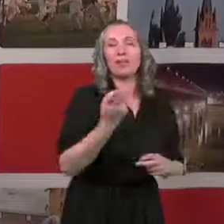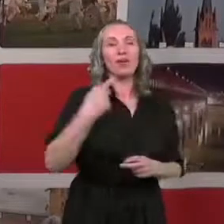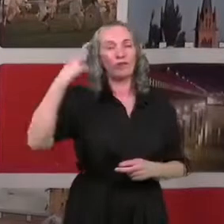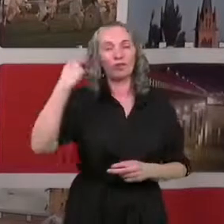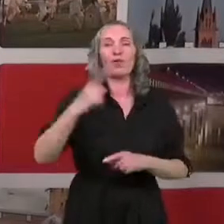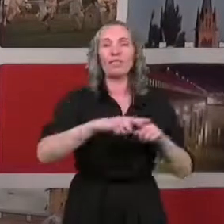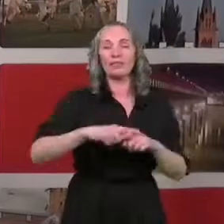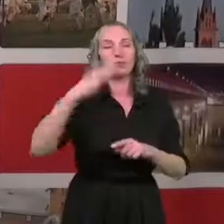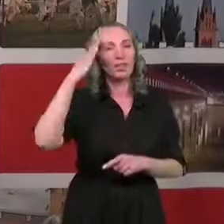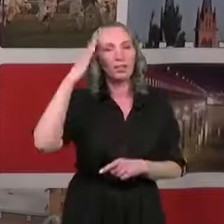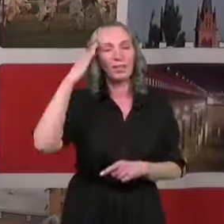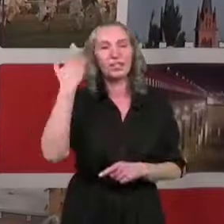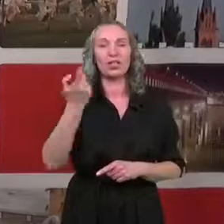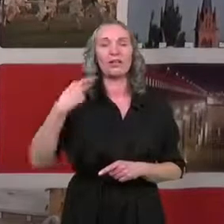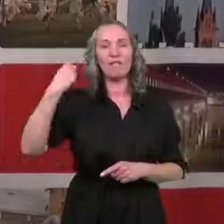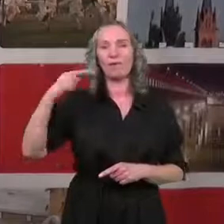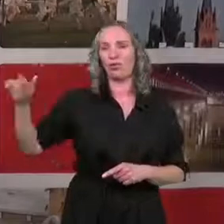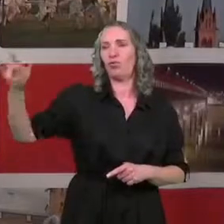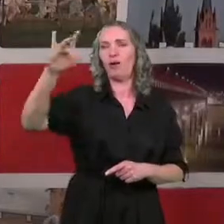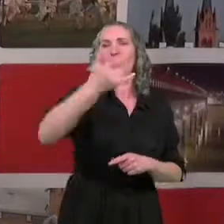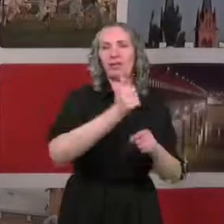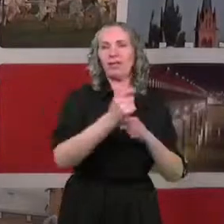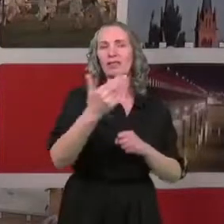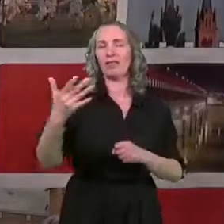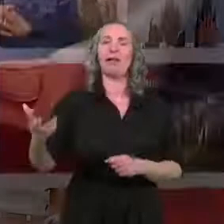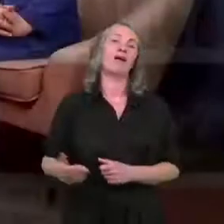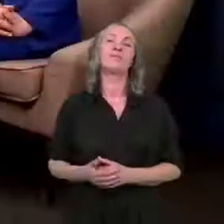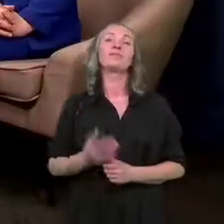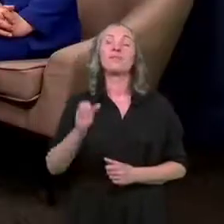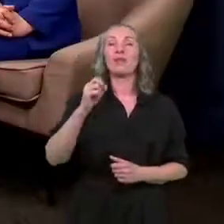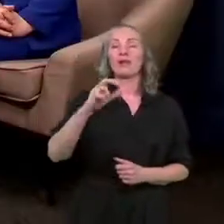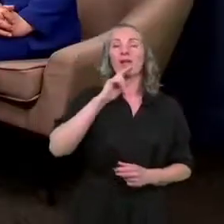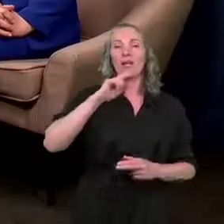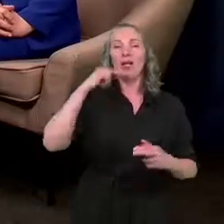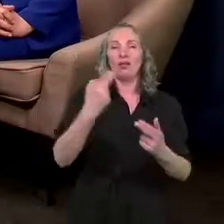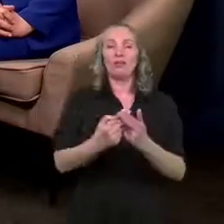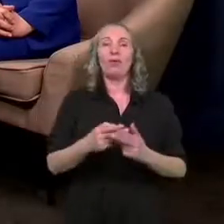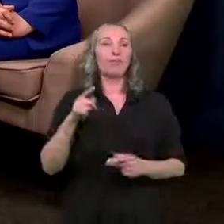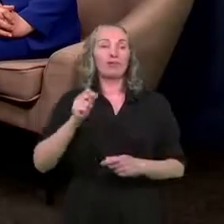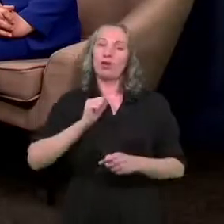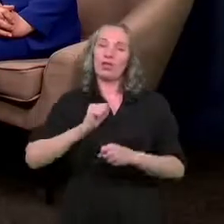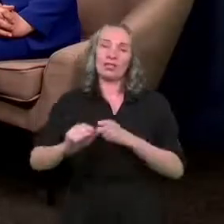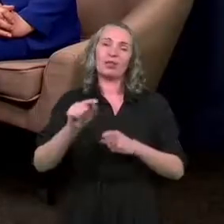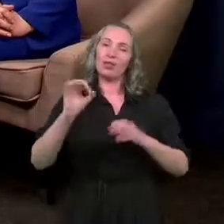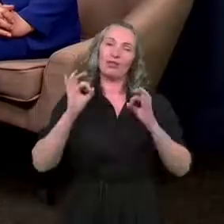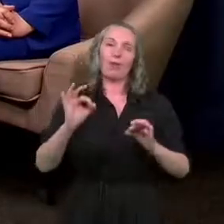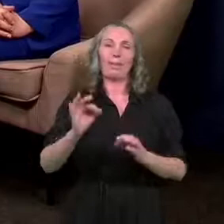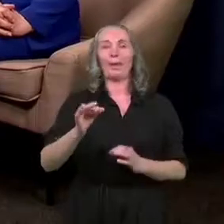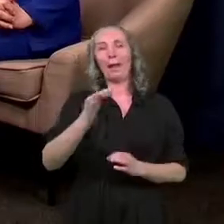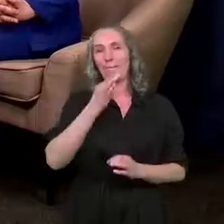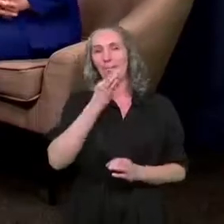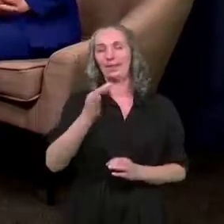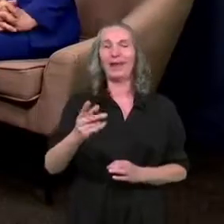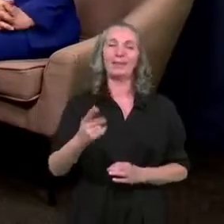spółdzielnie mieszkaniowych, których we Włocławku jest kilka. No tak, ja odpowiem. I to jest bardzo dobre pytanie, panie